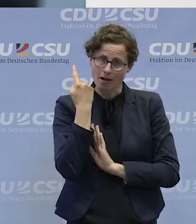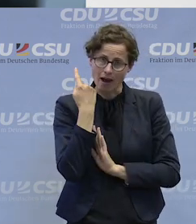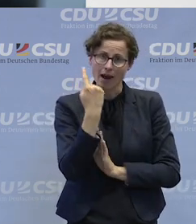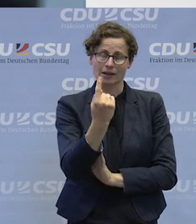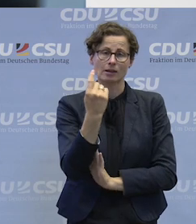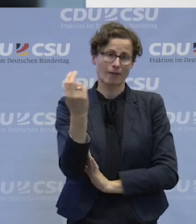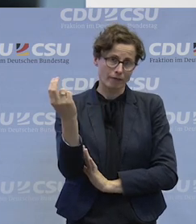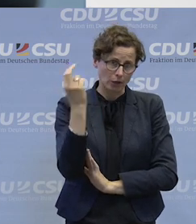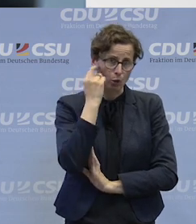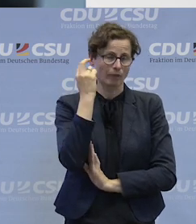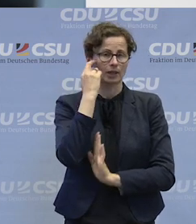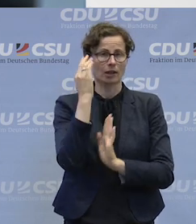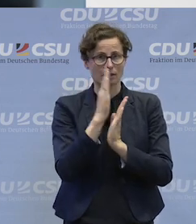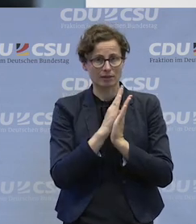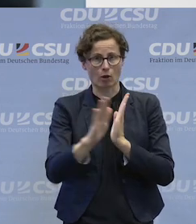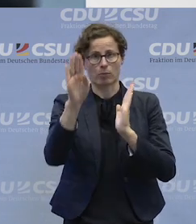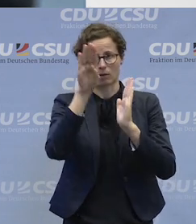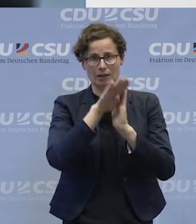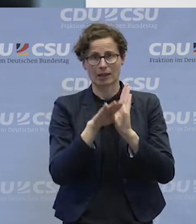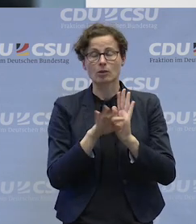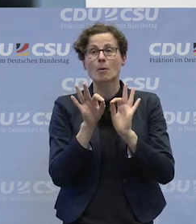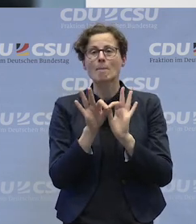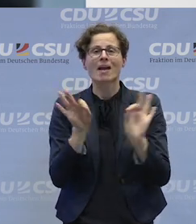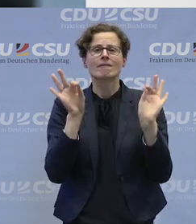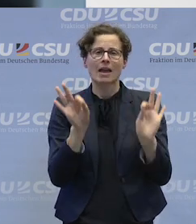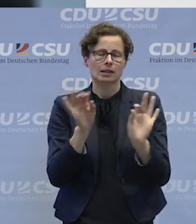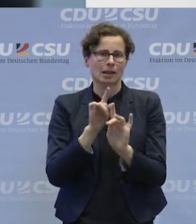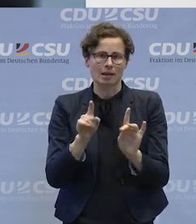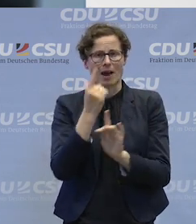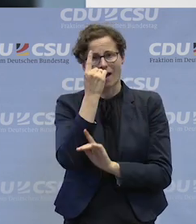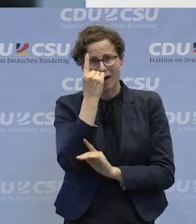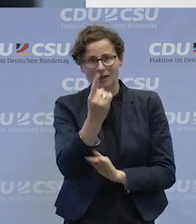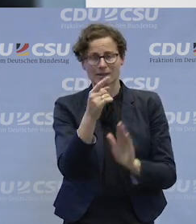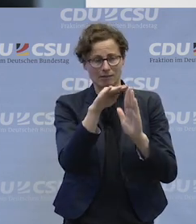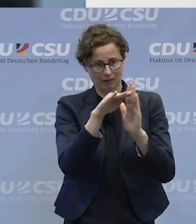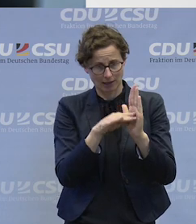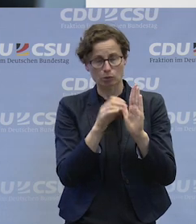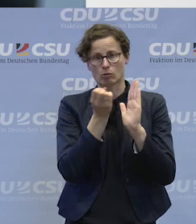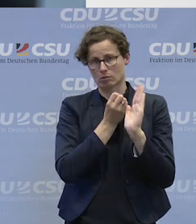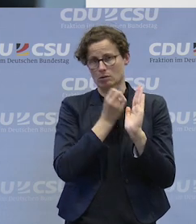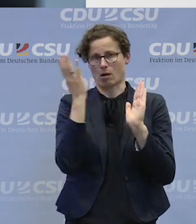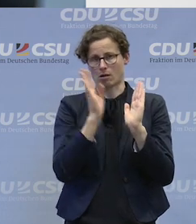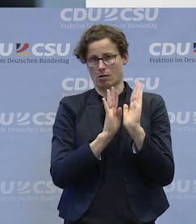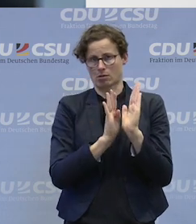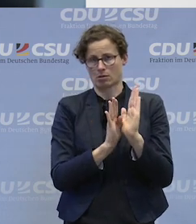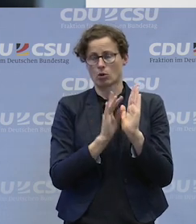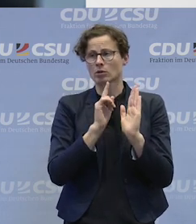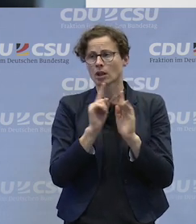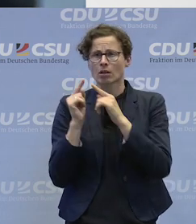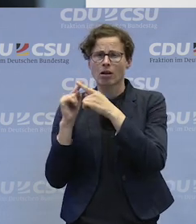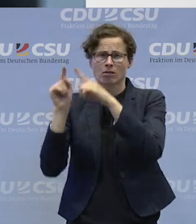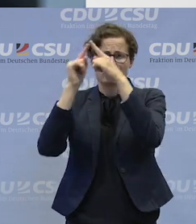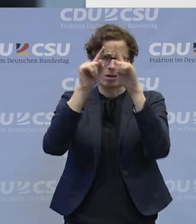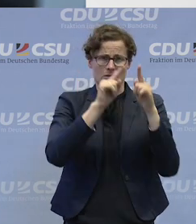eine vernünftige, ordentliche Regelung haben. Es gibt nie die wirklich gute Regelung oder so, aber eine relativ vernünftige und ich glaube, das sollten wir ernsthaft mal